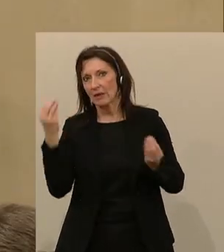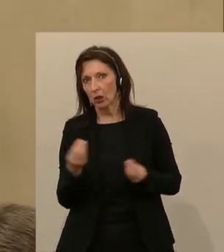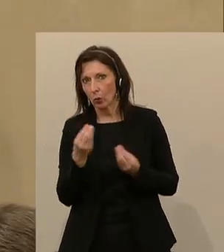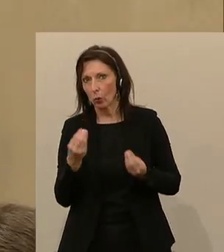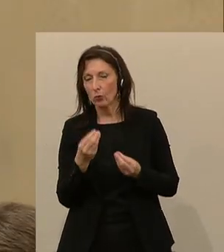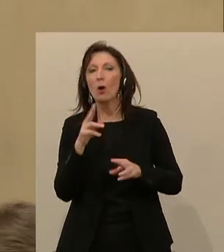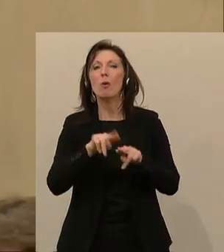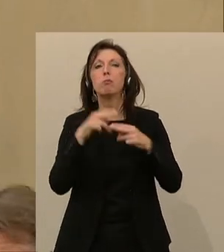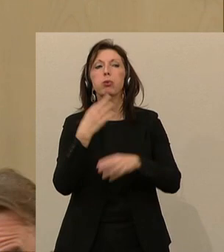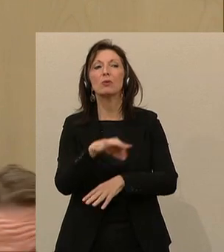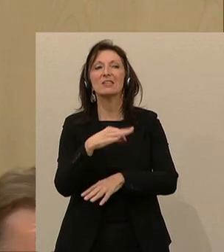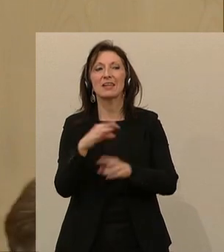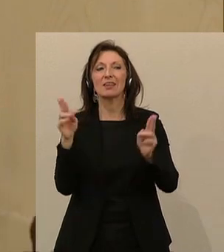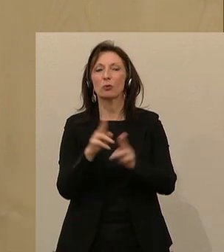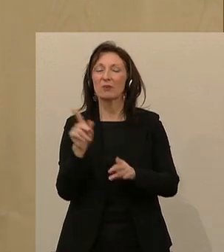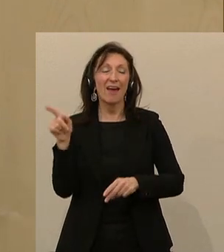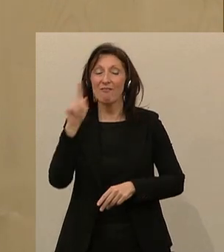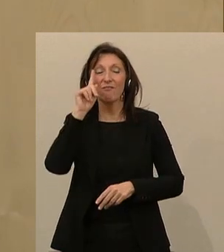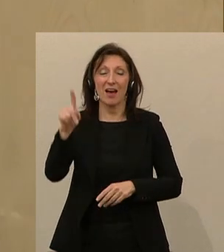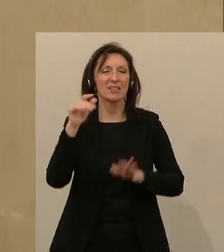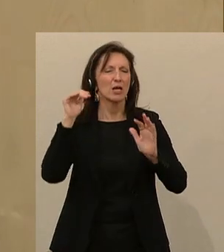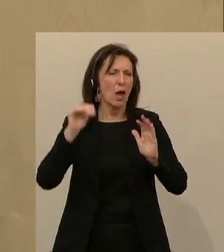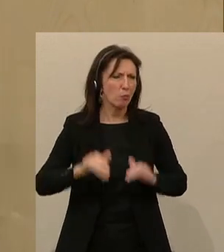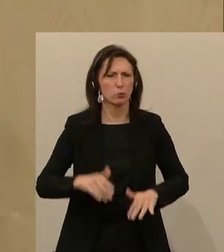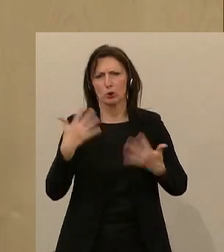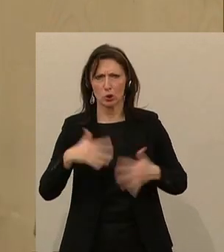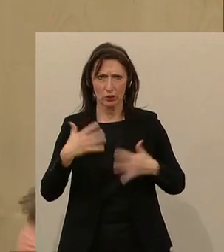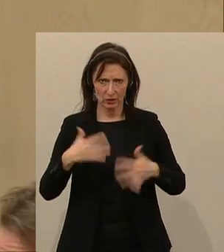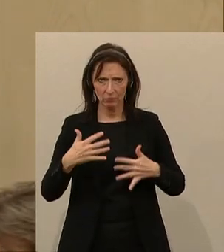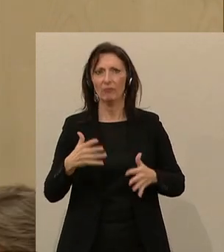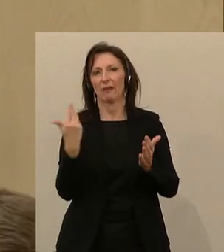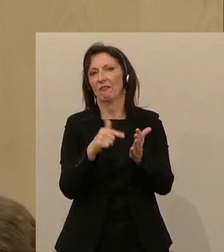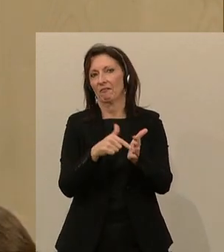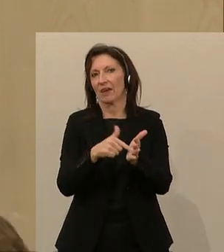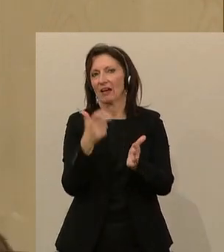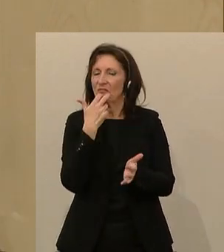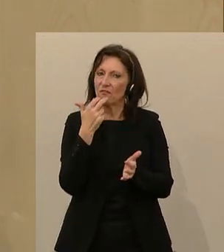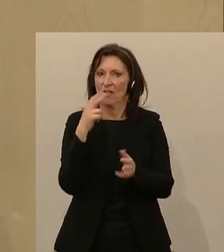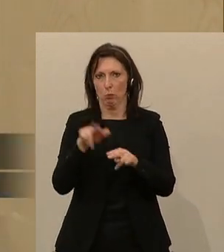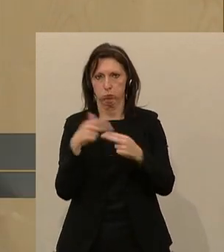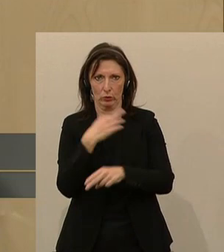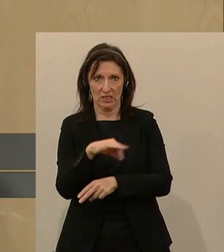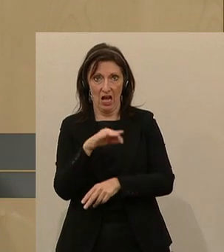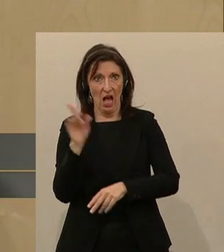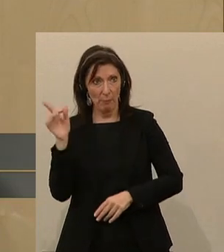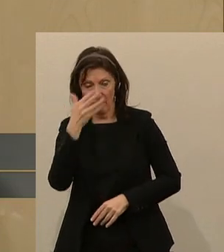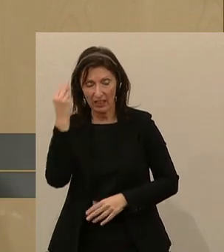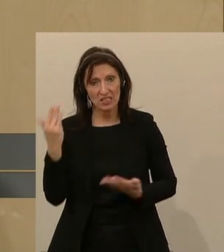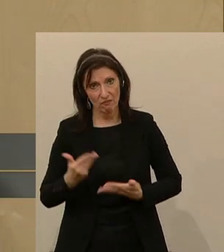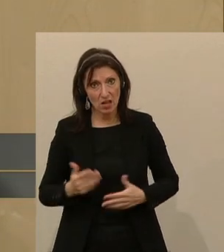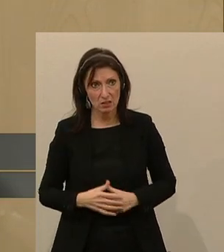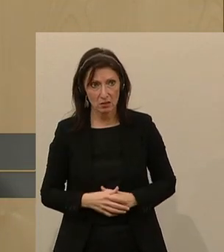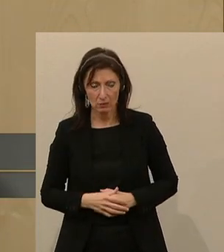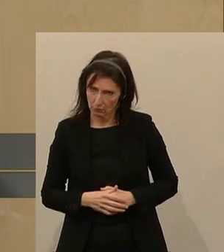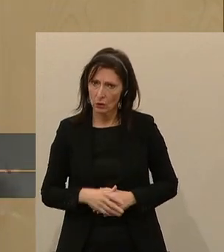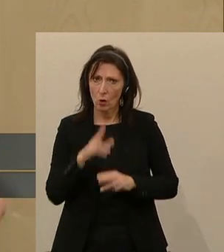Kurz hat auch gewusst, schnell muss gehen, er will unbedingt Bundeskanzler werden. Auf was man vergessen hat, ist die Zukunft Österreichs auf